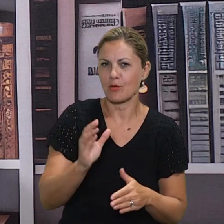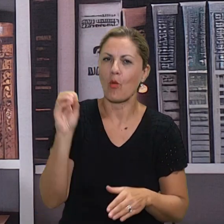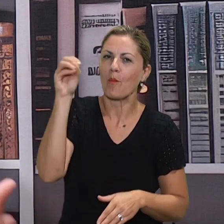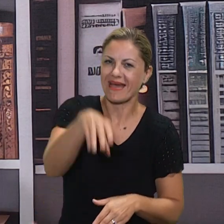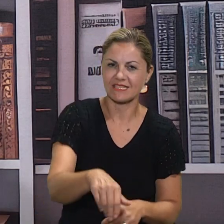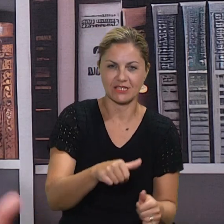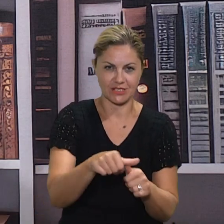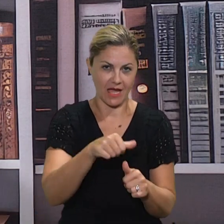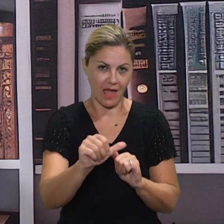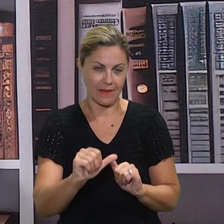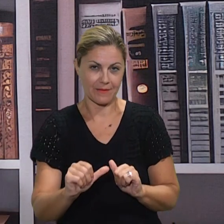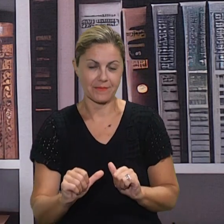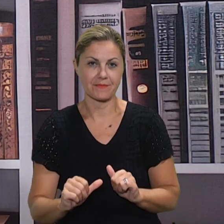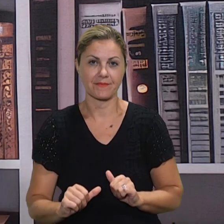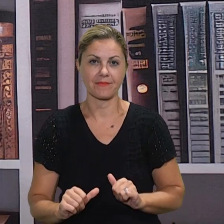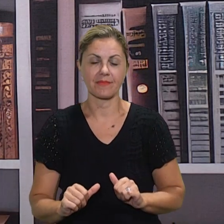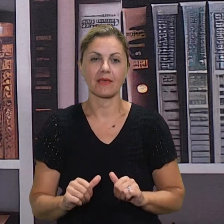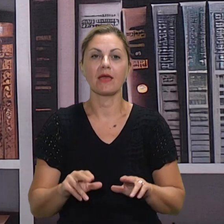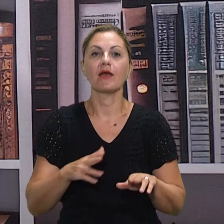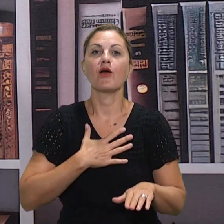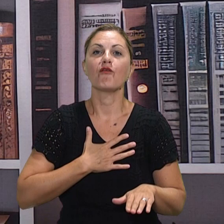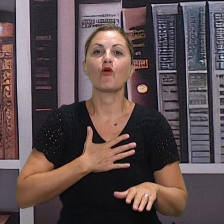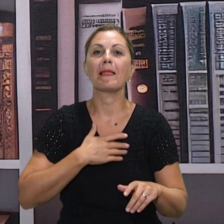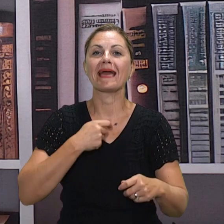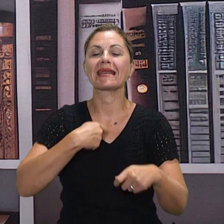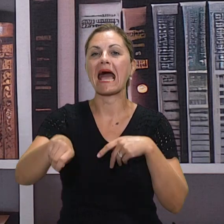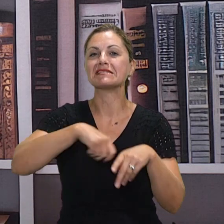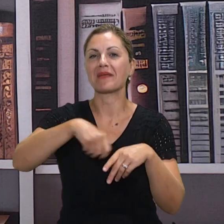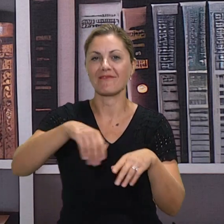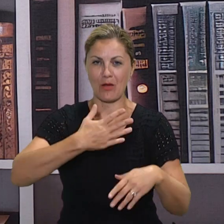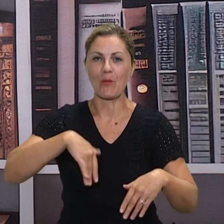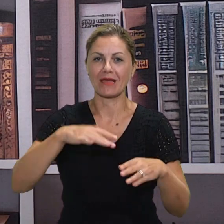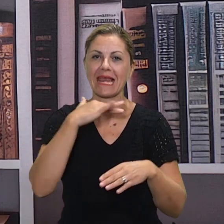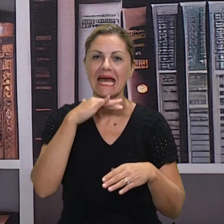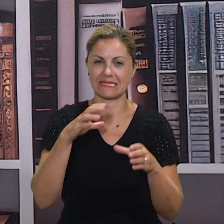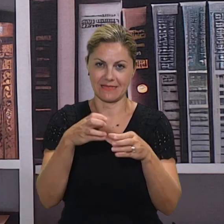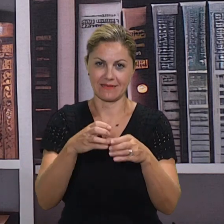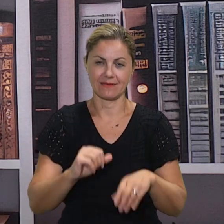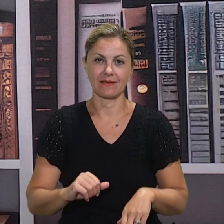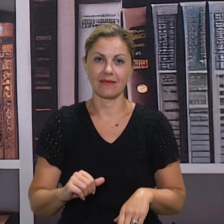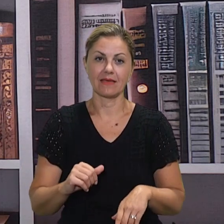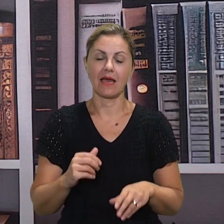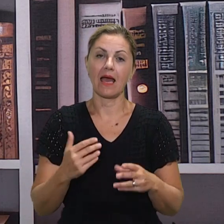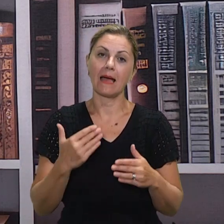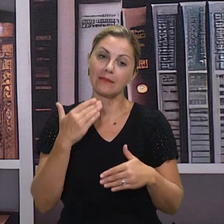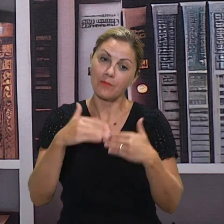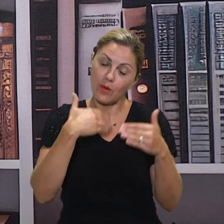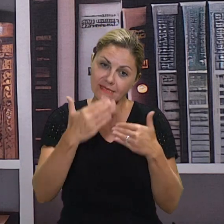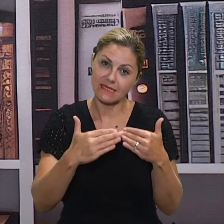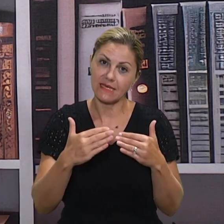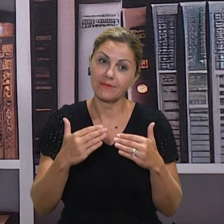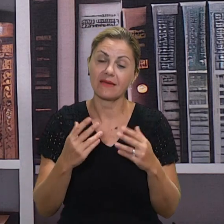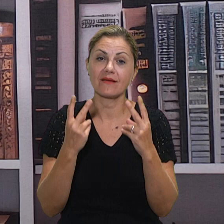nešto kontriram, pa onda oni meni vole puno raspravljati. Ali nekako opet dođemo do zajedničkog zaključka da